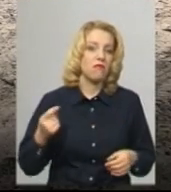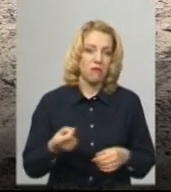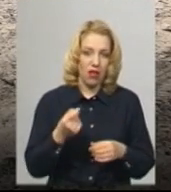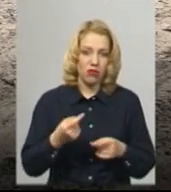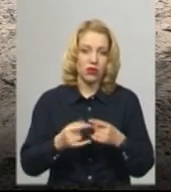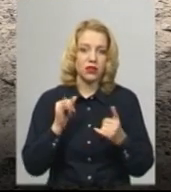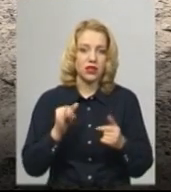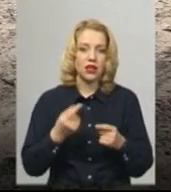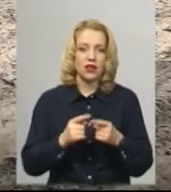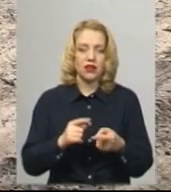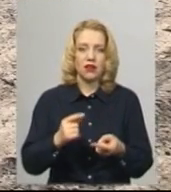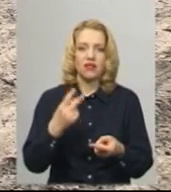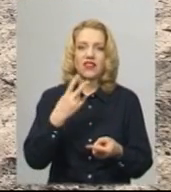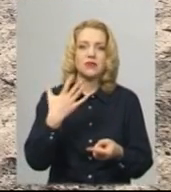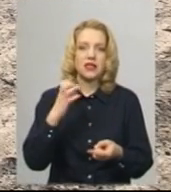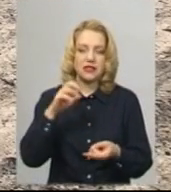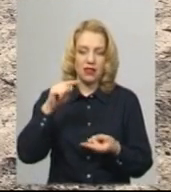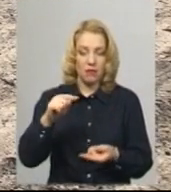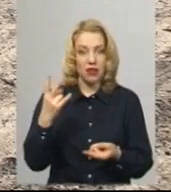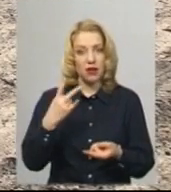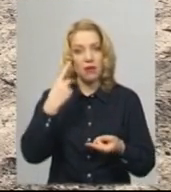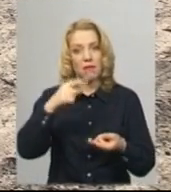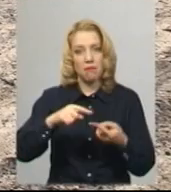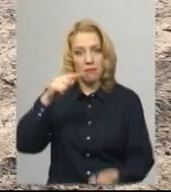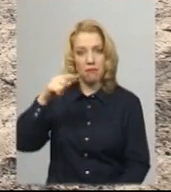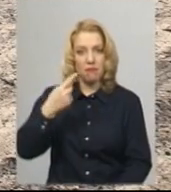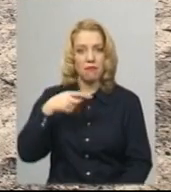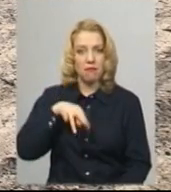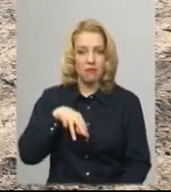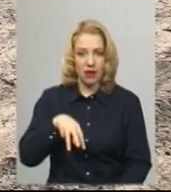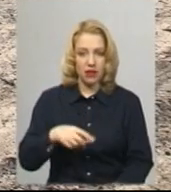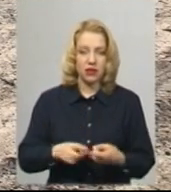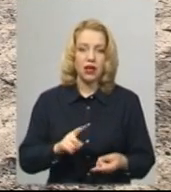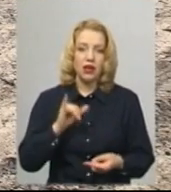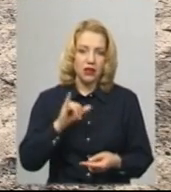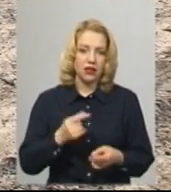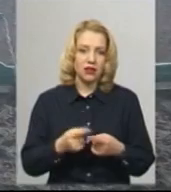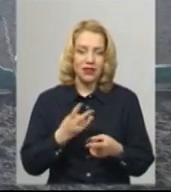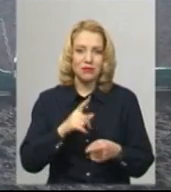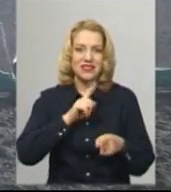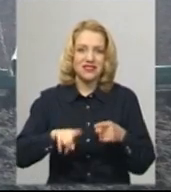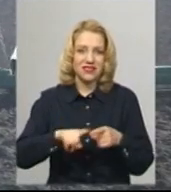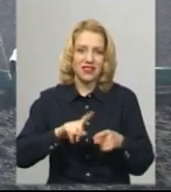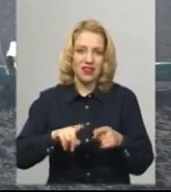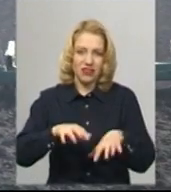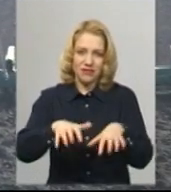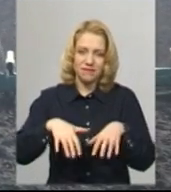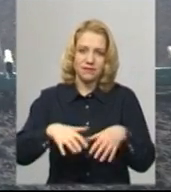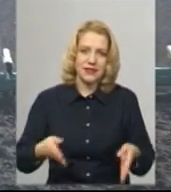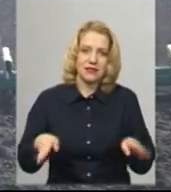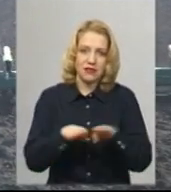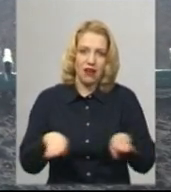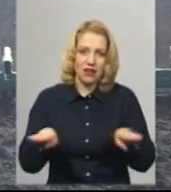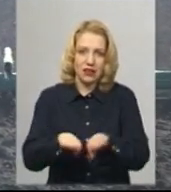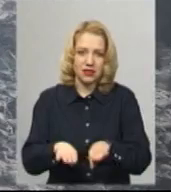на 25-30 сантиметрів у глибину. Тому у цьому господарстві кваплявся закрити вологу за два дні. Без вологи на сіні не